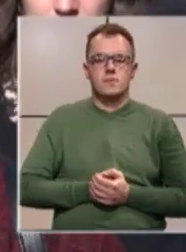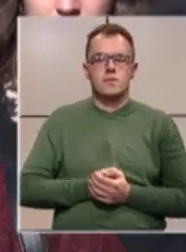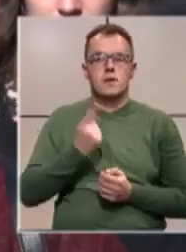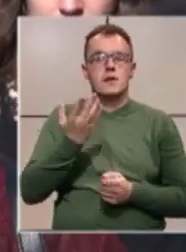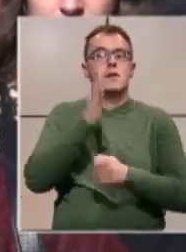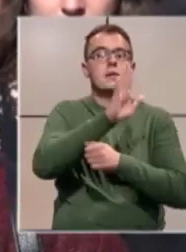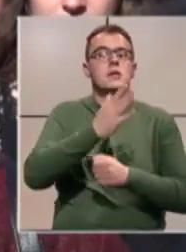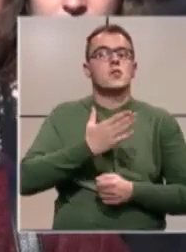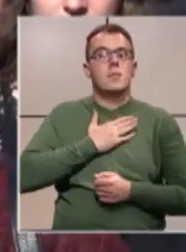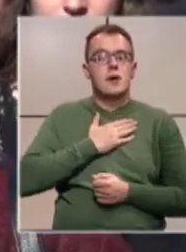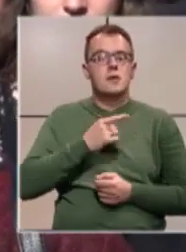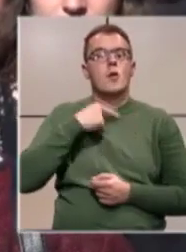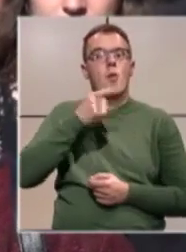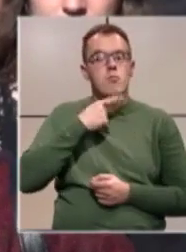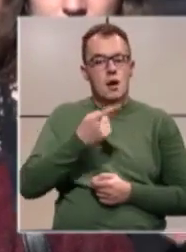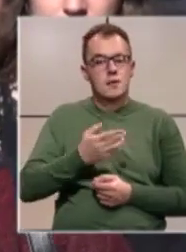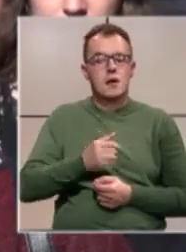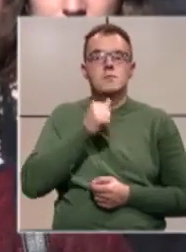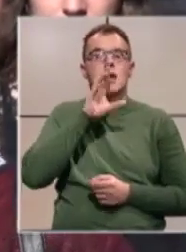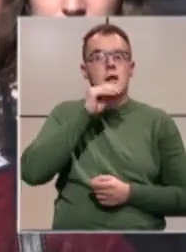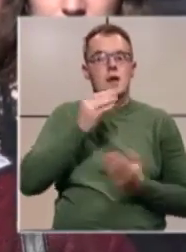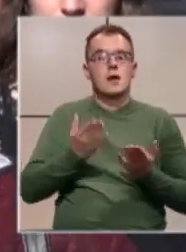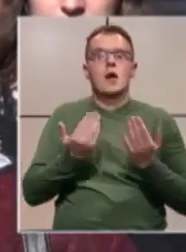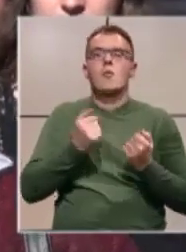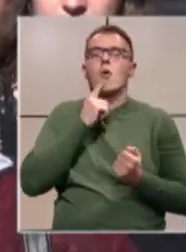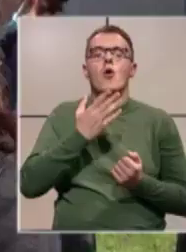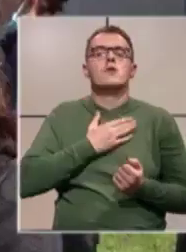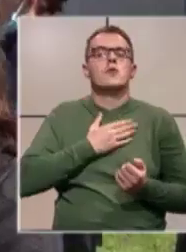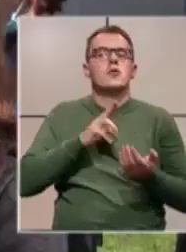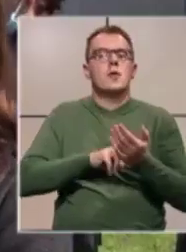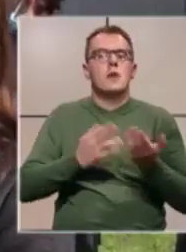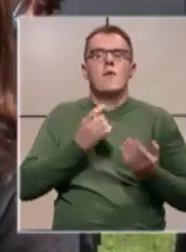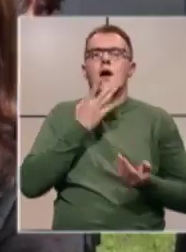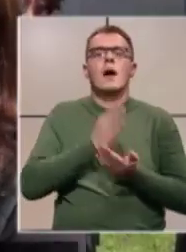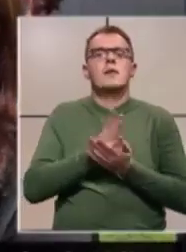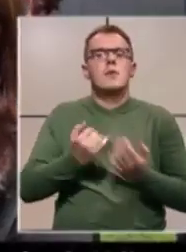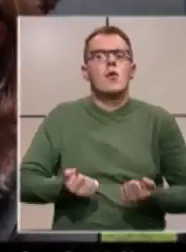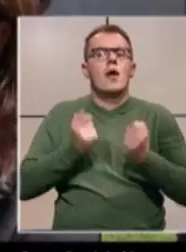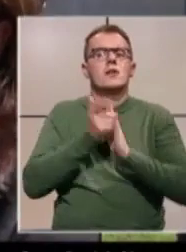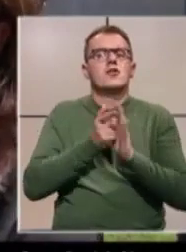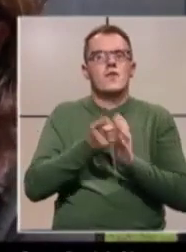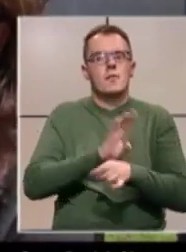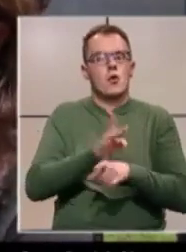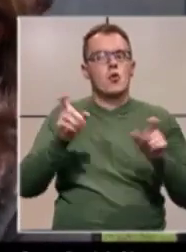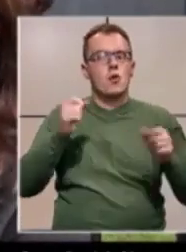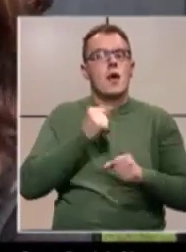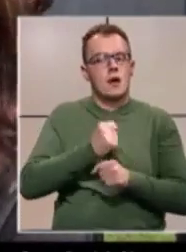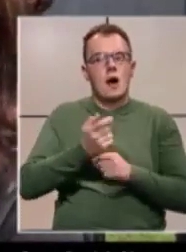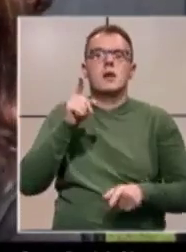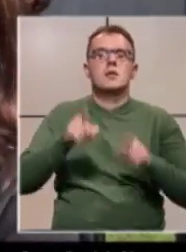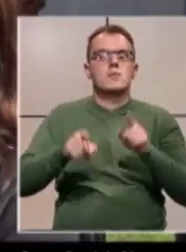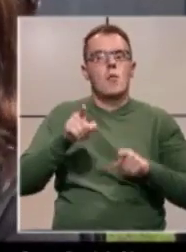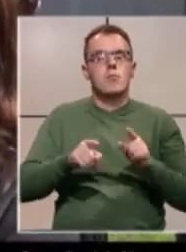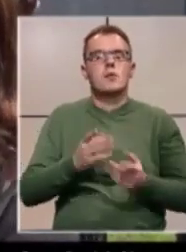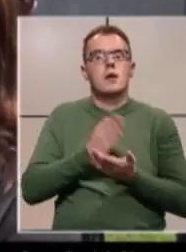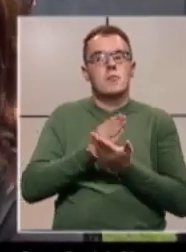Izašli bi pred nas, obratili bi nam se, rekli bi nam bar koja su naša prava. Kad je bilo najteži vrijeme koje oni radili smo pojedini radnici.